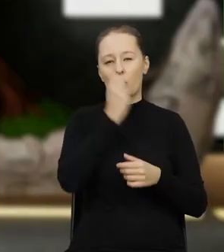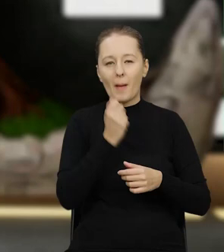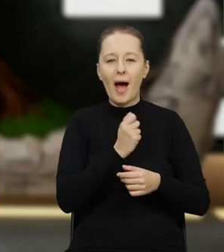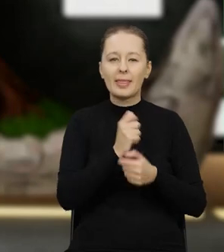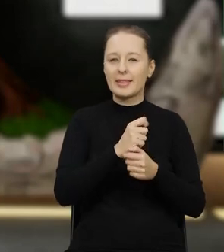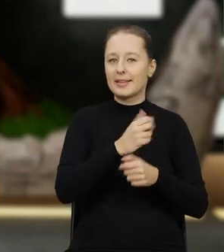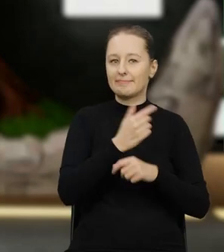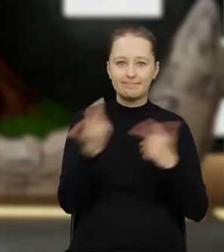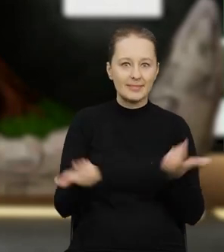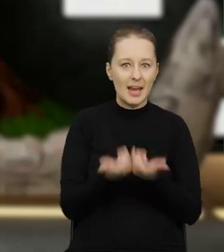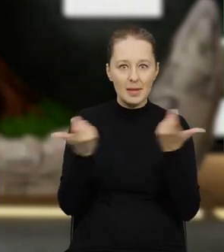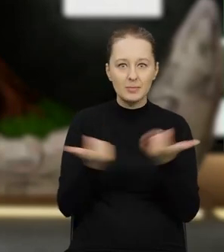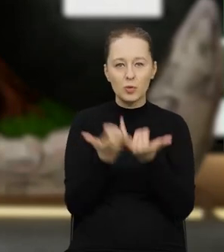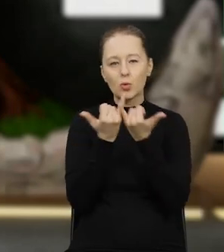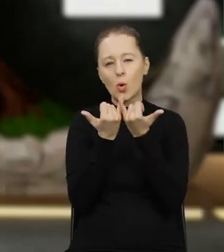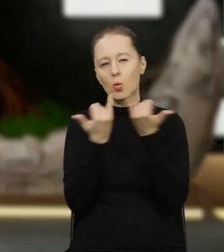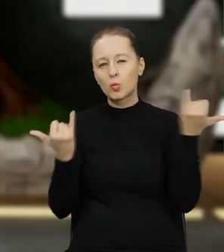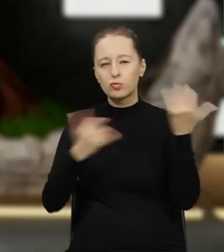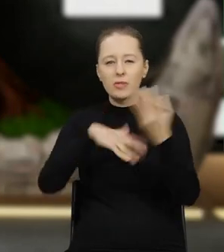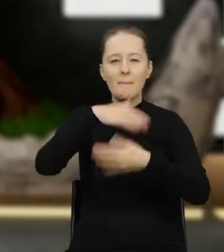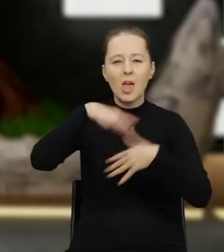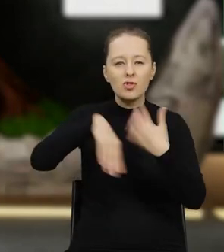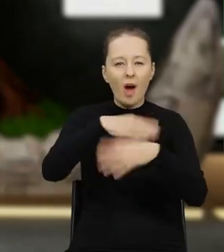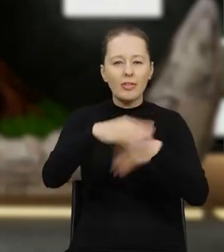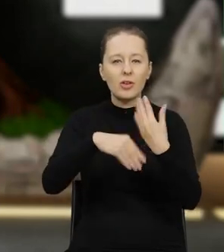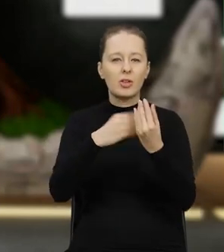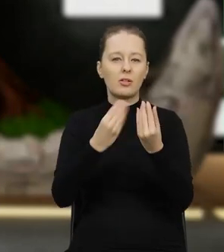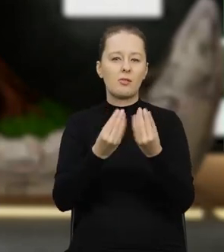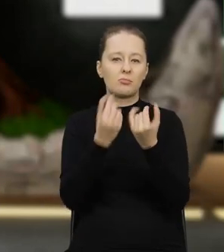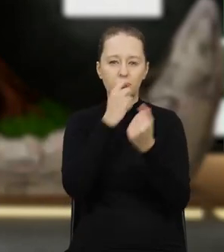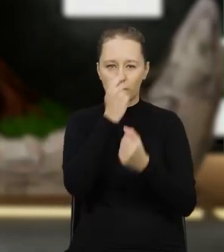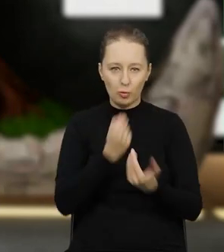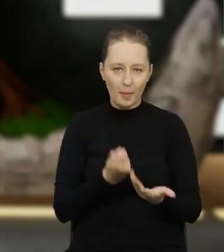niebezpiecznych, różnego rodzaju mieszanin odpadów.